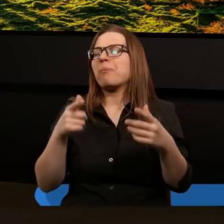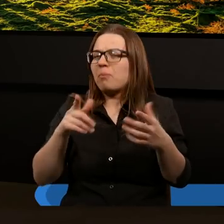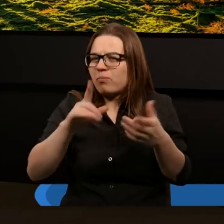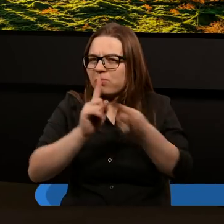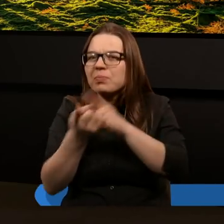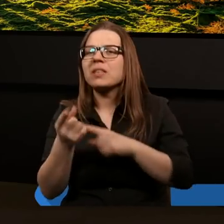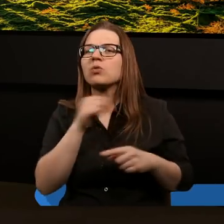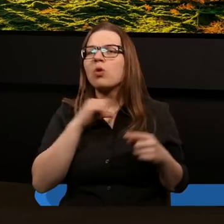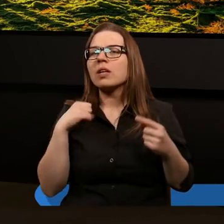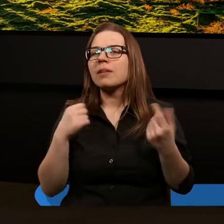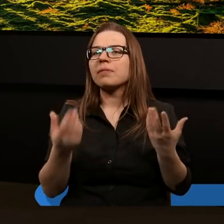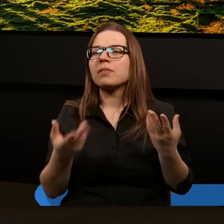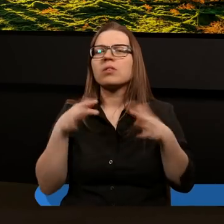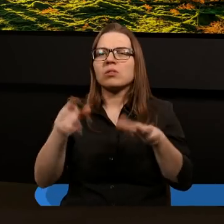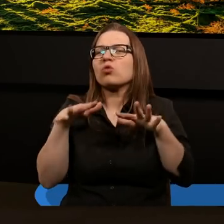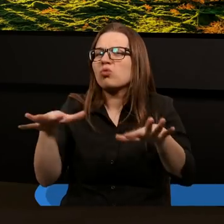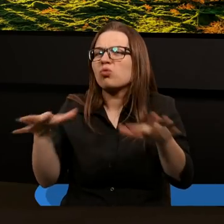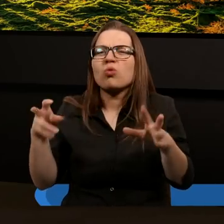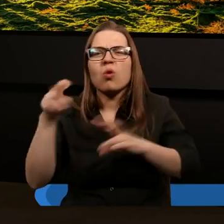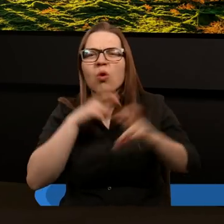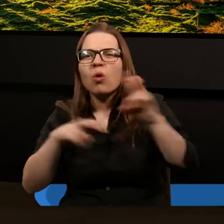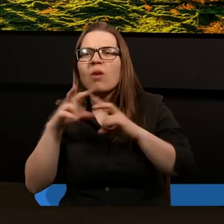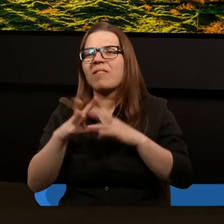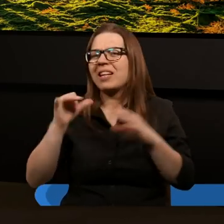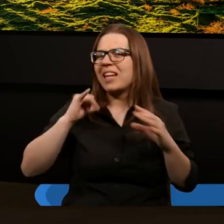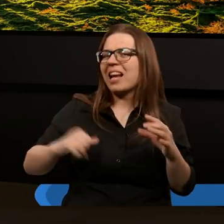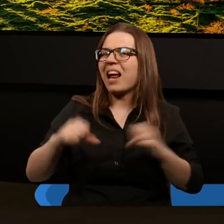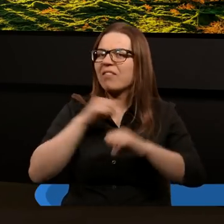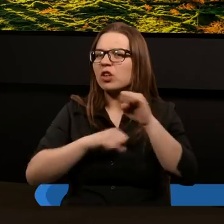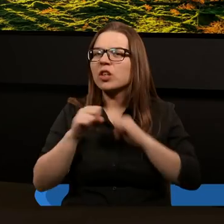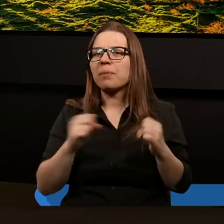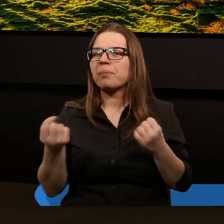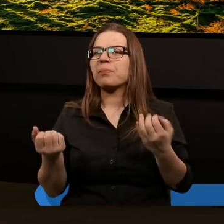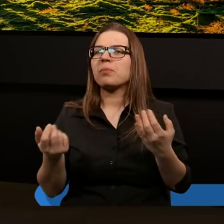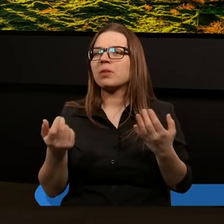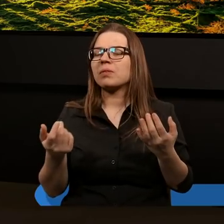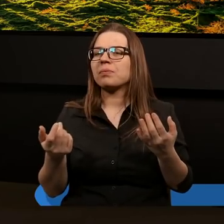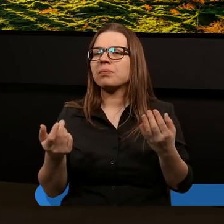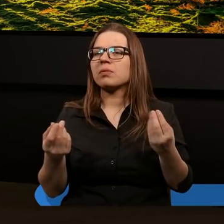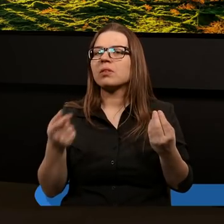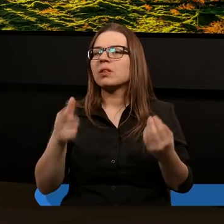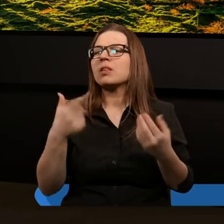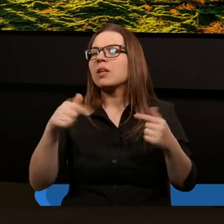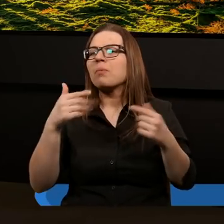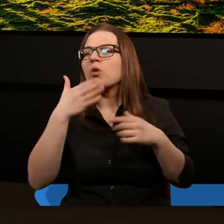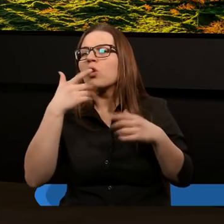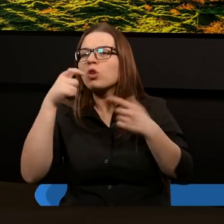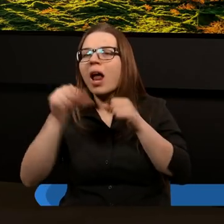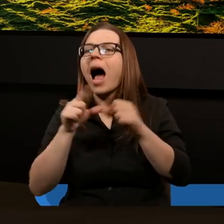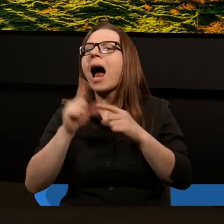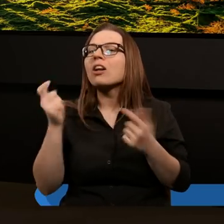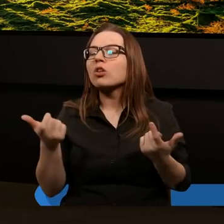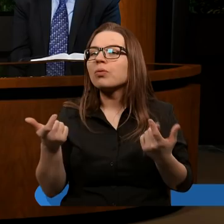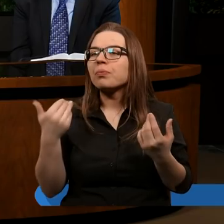tyle ruchu w Cesarstwie Rzymskim, że nie minęło 100 lat. A ile chrześcijan było?